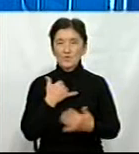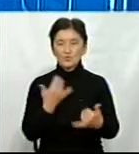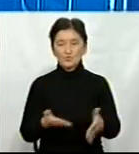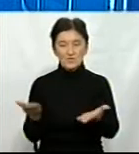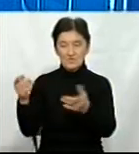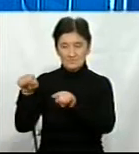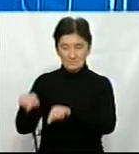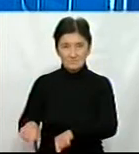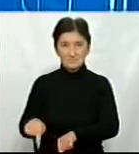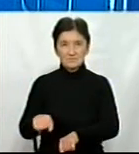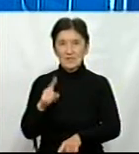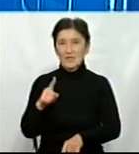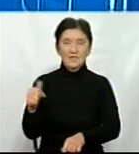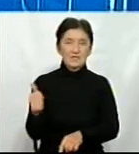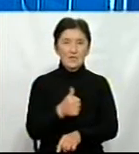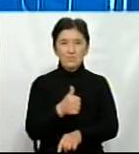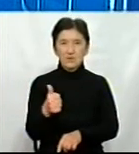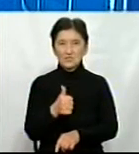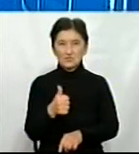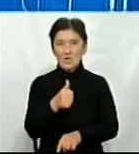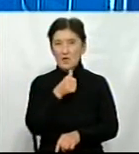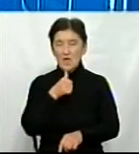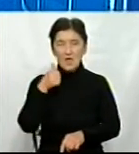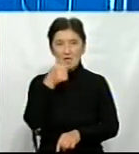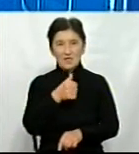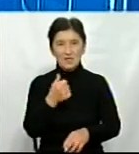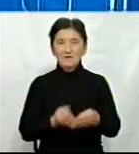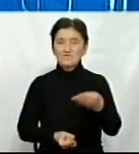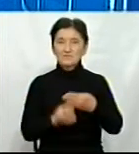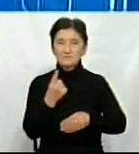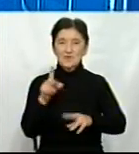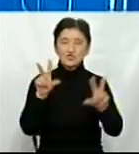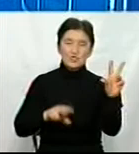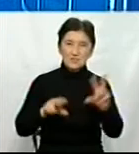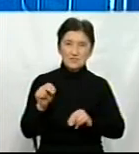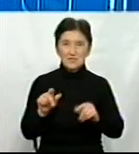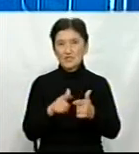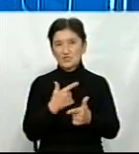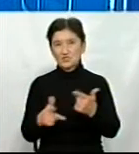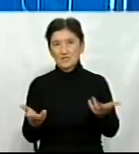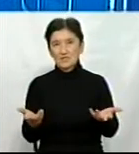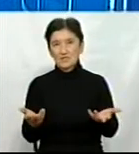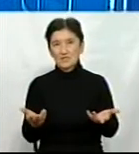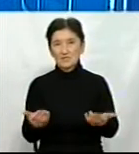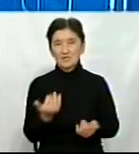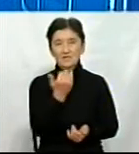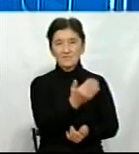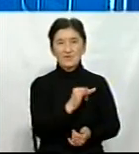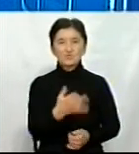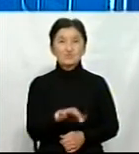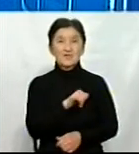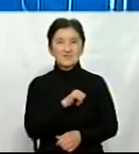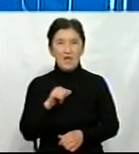найперше. Рік приніс виклики чи шанси? Ну, ви вже, мабуть, самі і